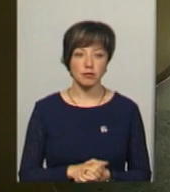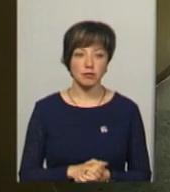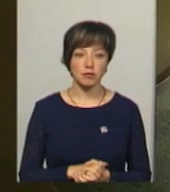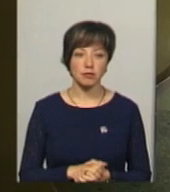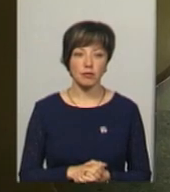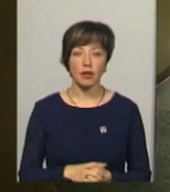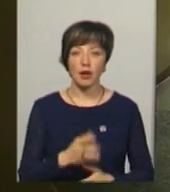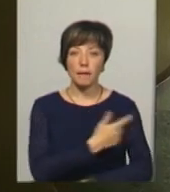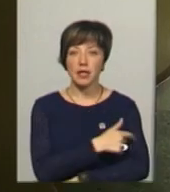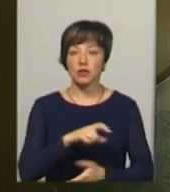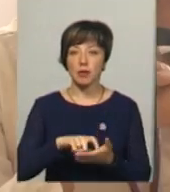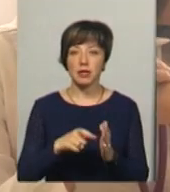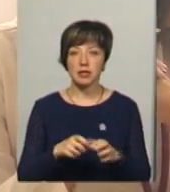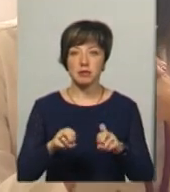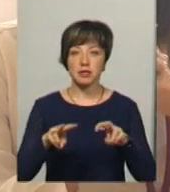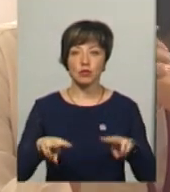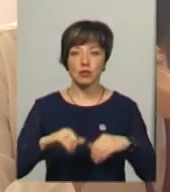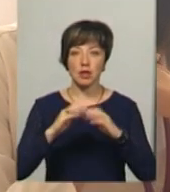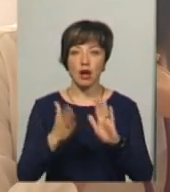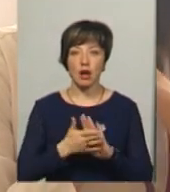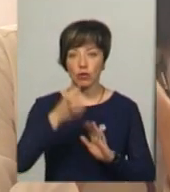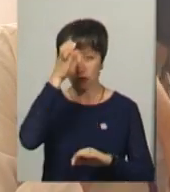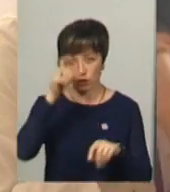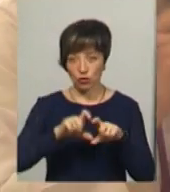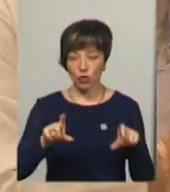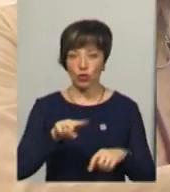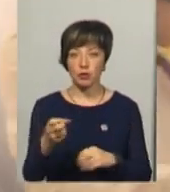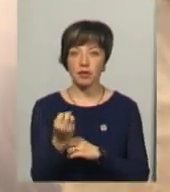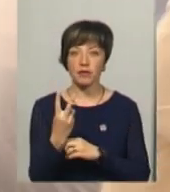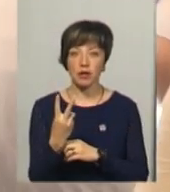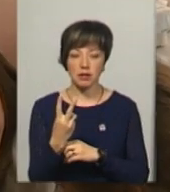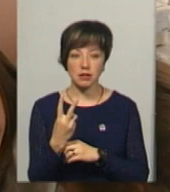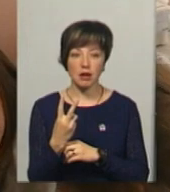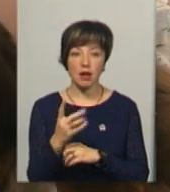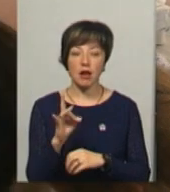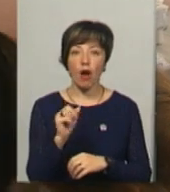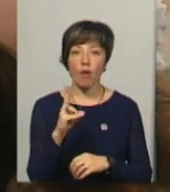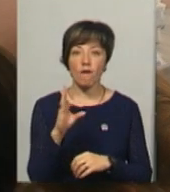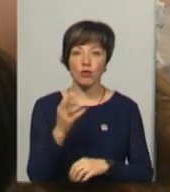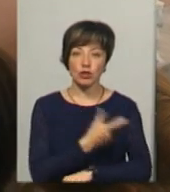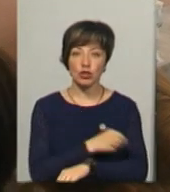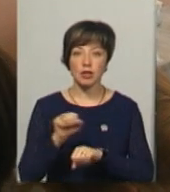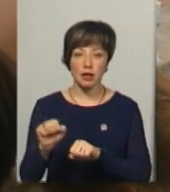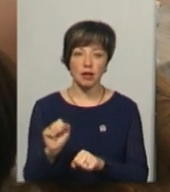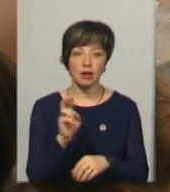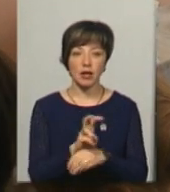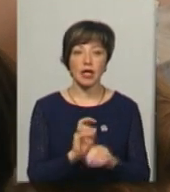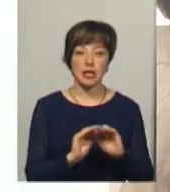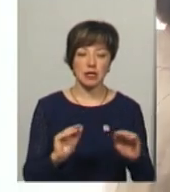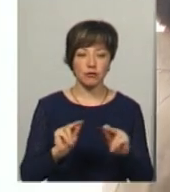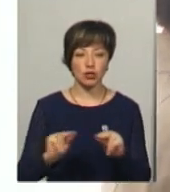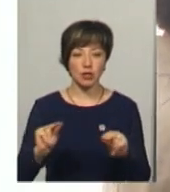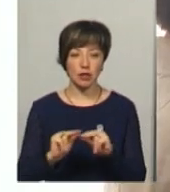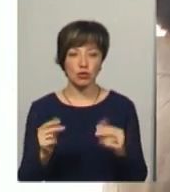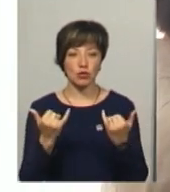У медичному кабінеті спеціалізованої загальноосвітньої школи номер 12, що в мікроріоні Ракове, на щеплення від кору йдуть як діти, так і вчителі.